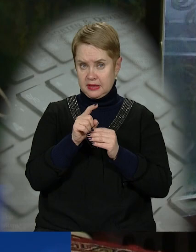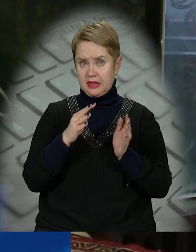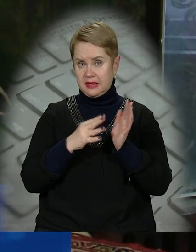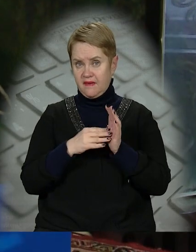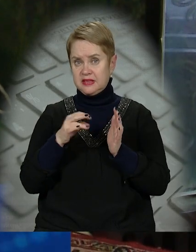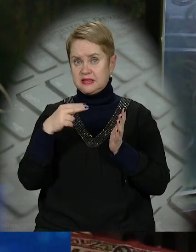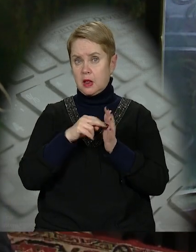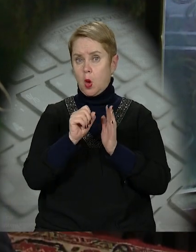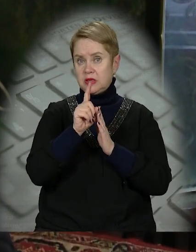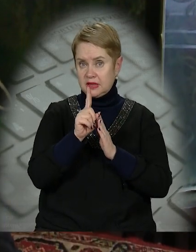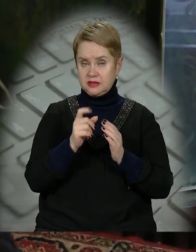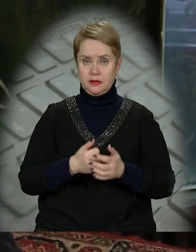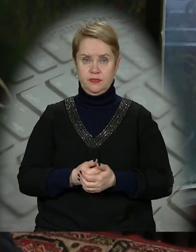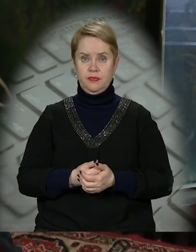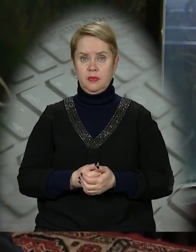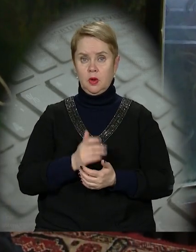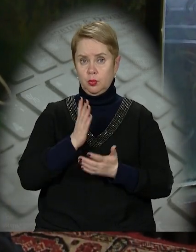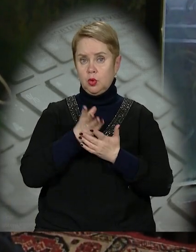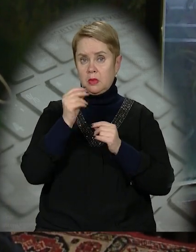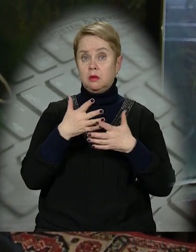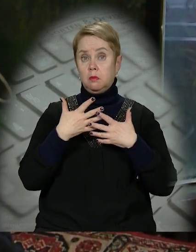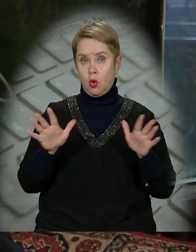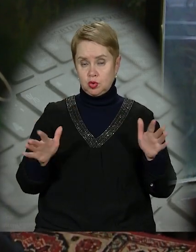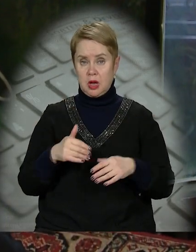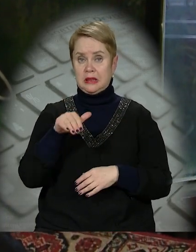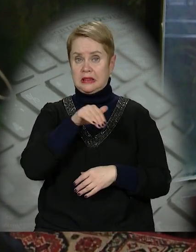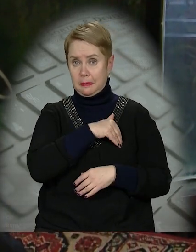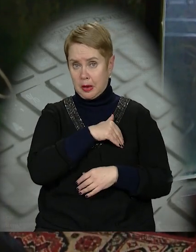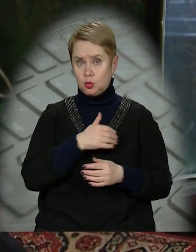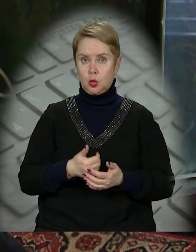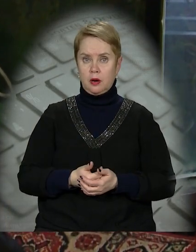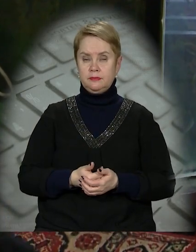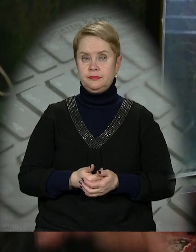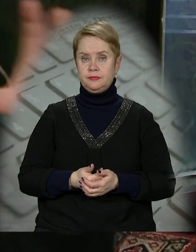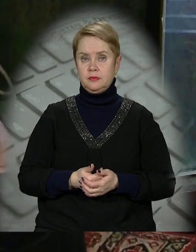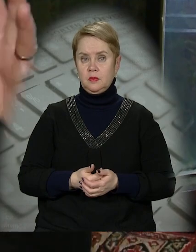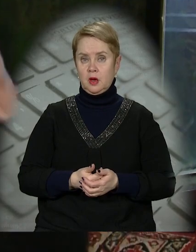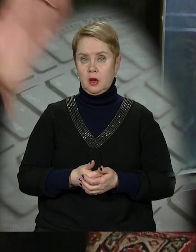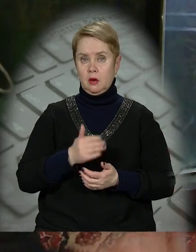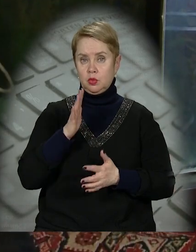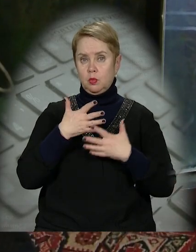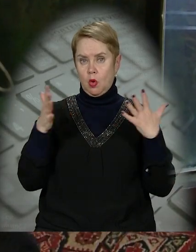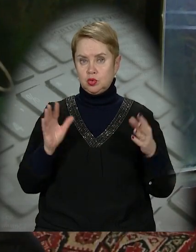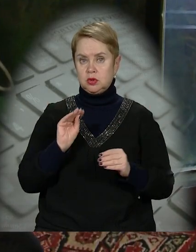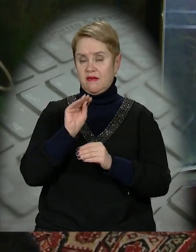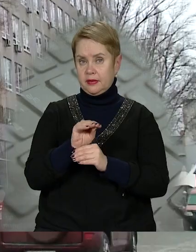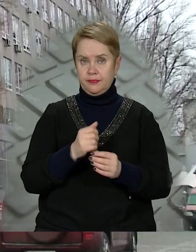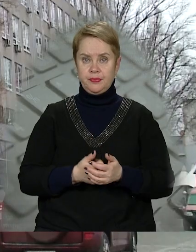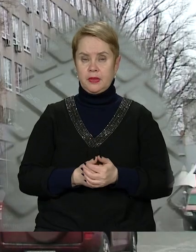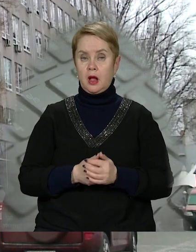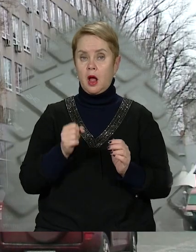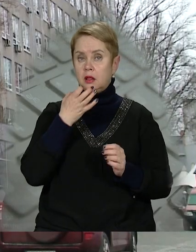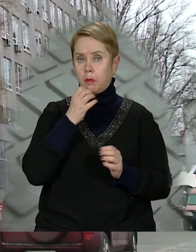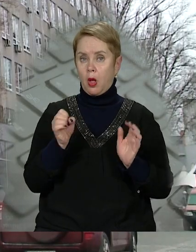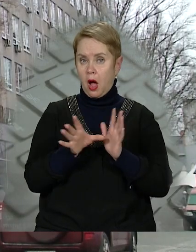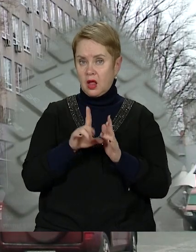9 стало 11. Але будемо платити більше. Температура пройде. Води буде більше давати. У